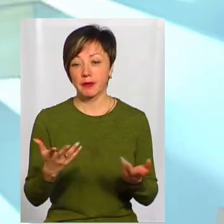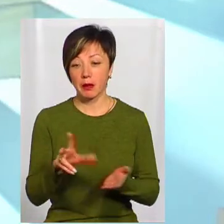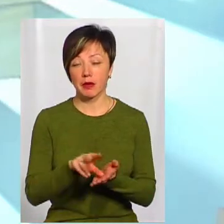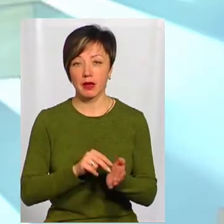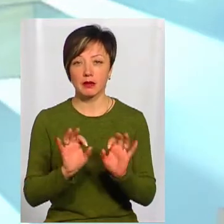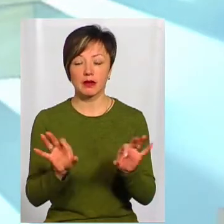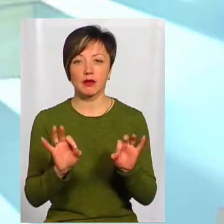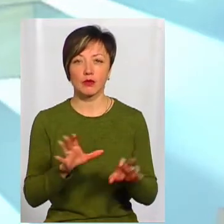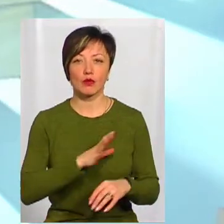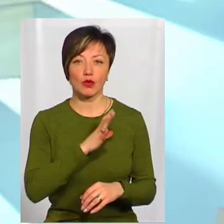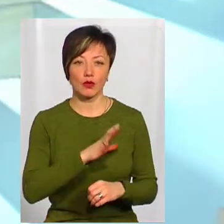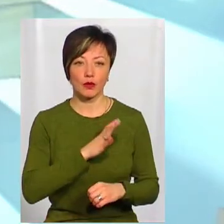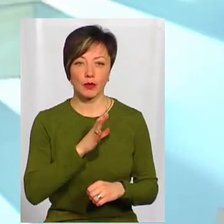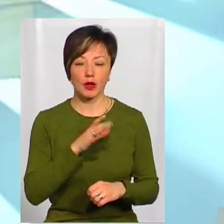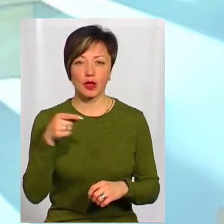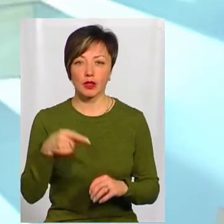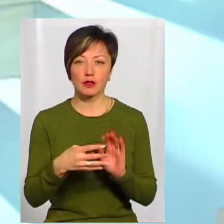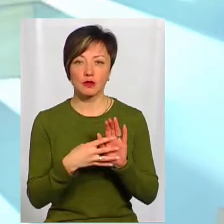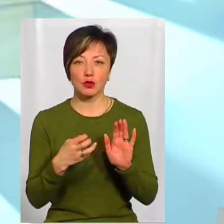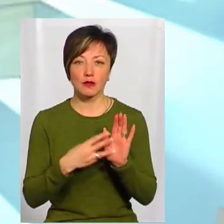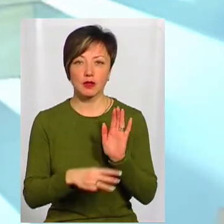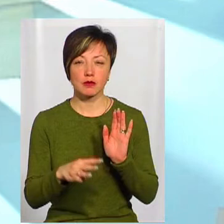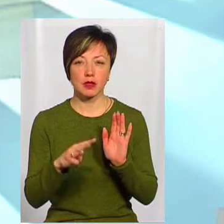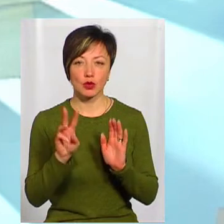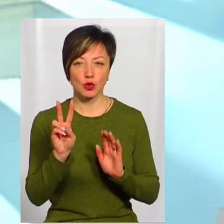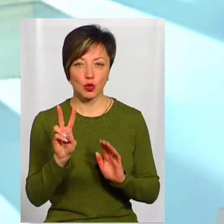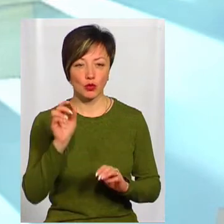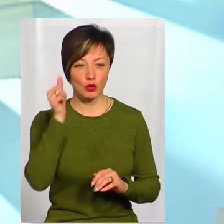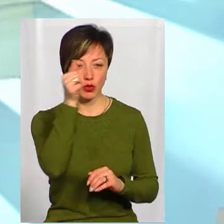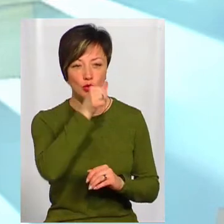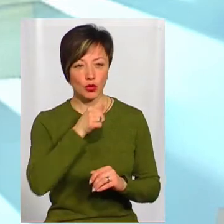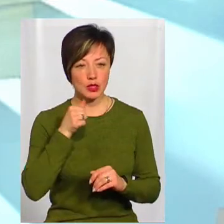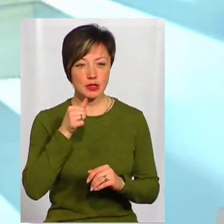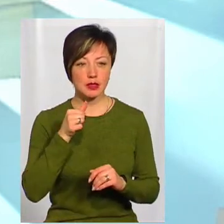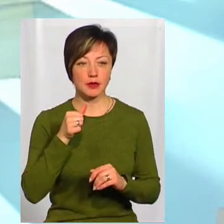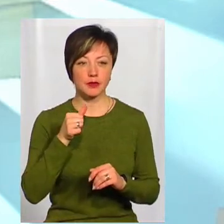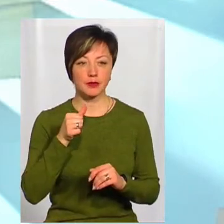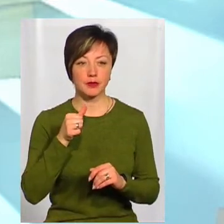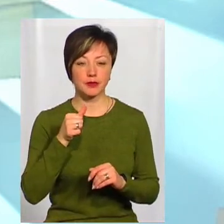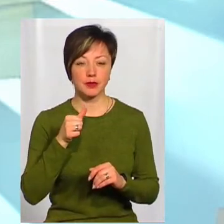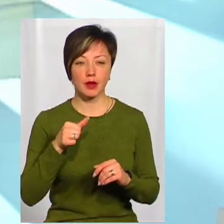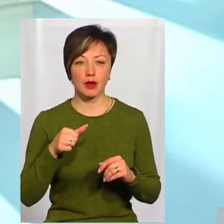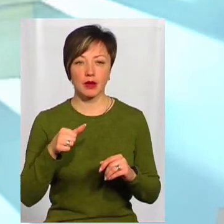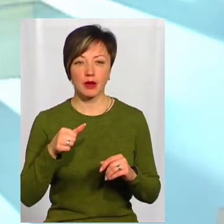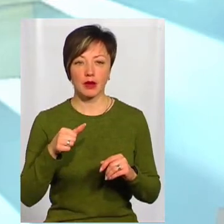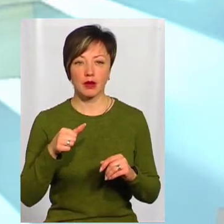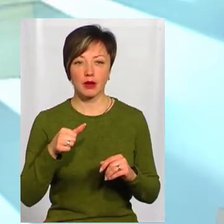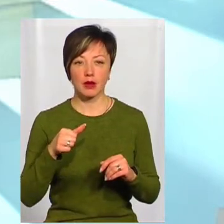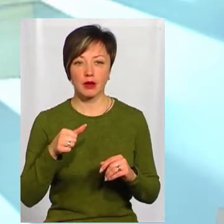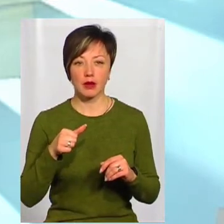приклад приводили, що був в 1982 році конфлікт,